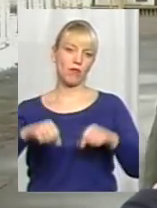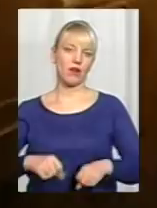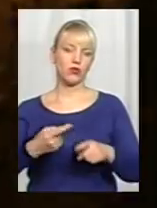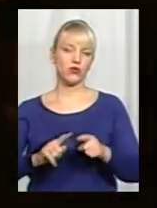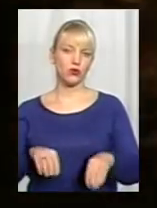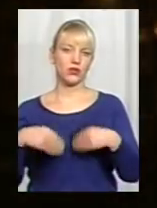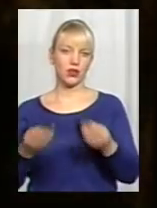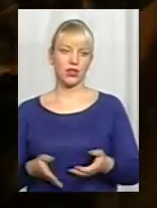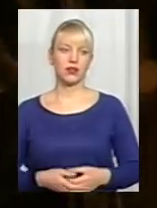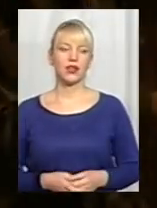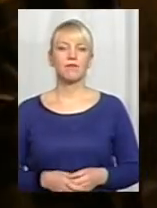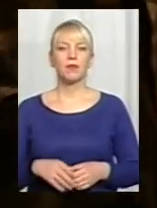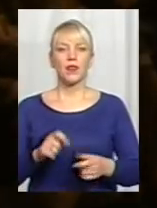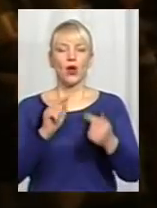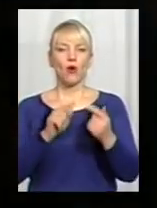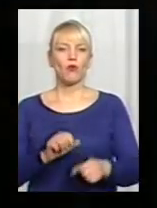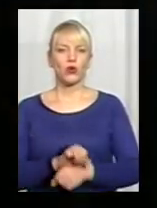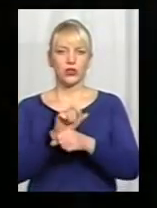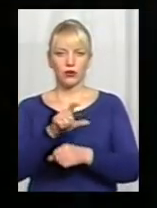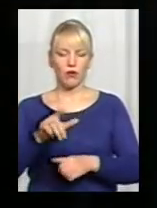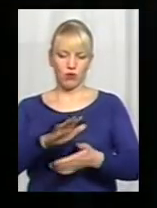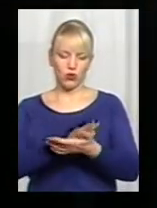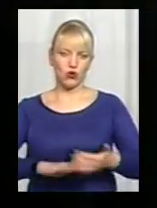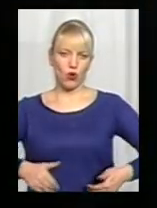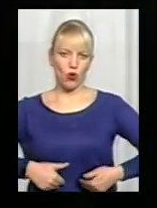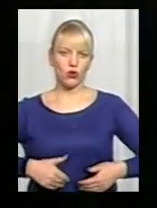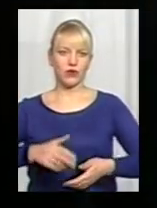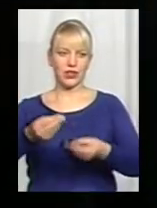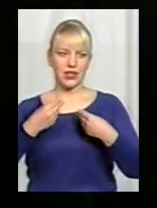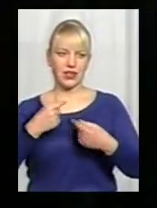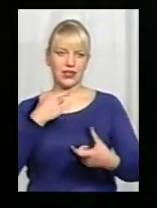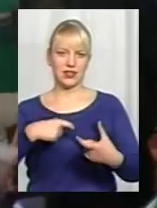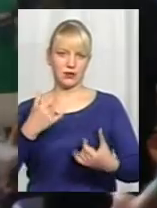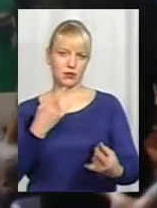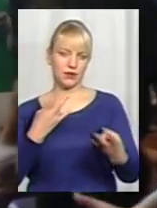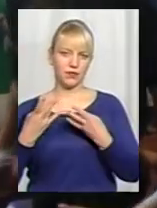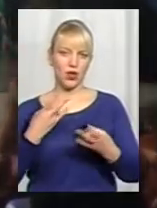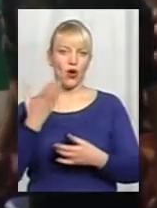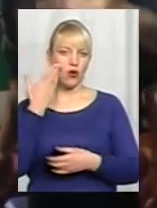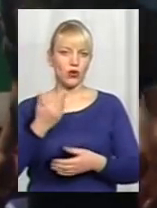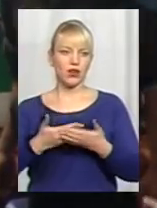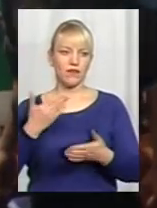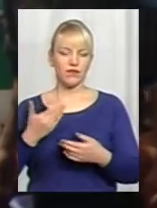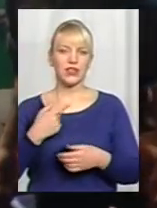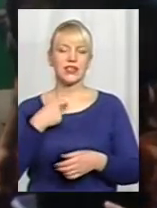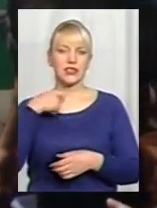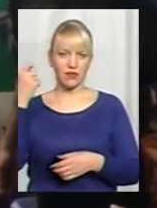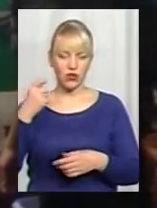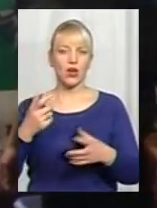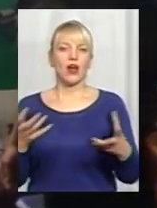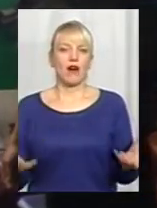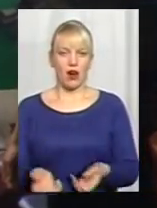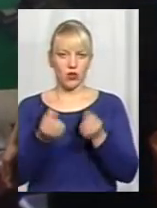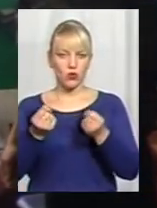їм надати. Тим часом протестувальники продовжують голодувати та завдають собі далі каліцтв. Коли від суїцидів наглядачі в'язнів рятують, то